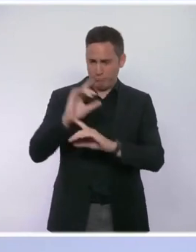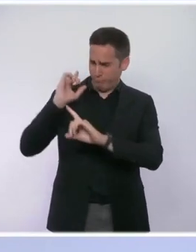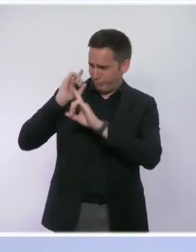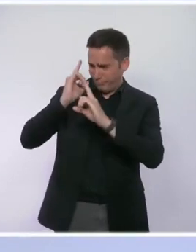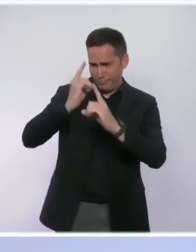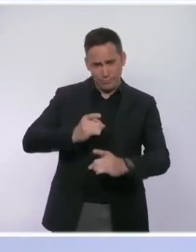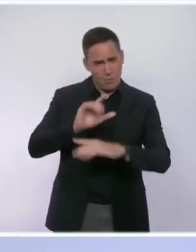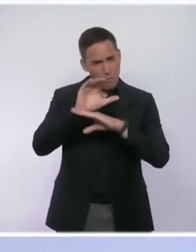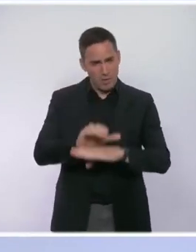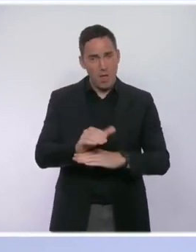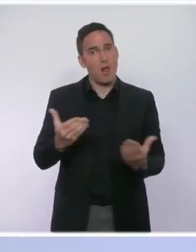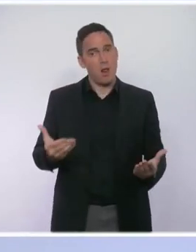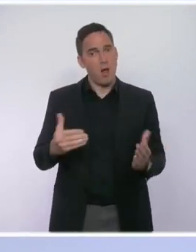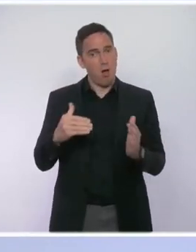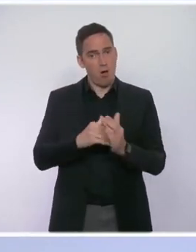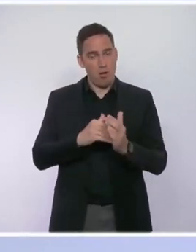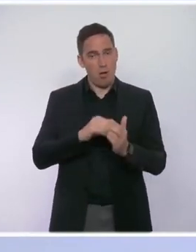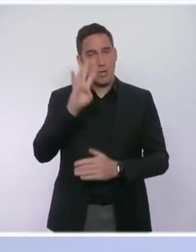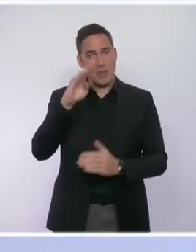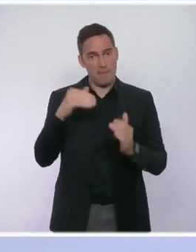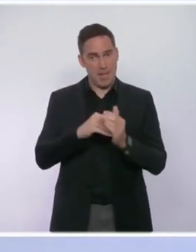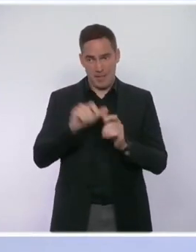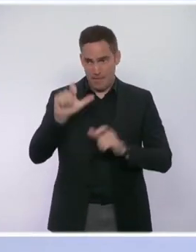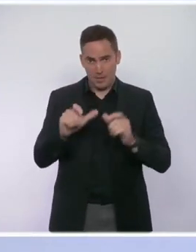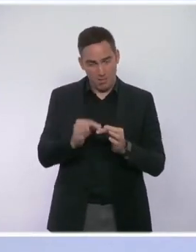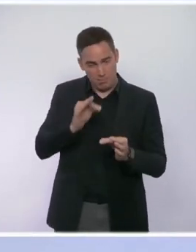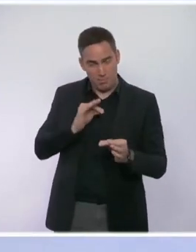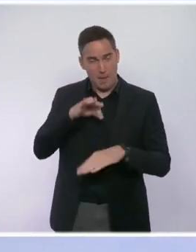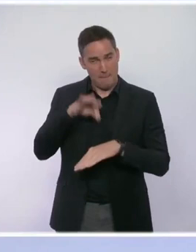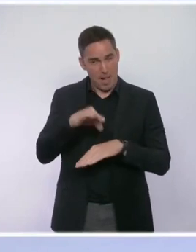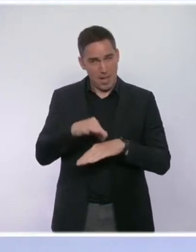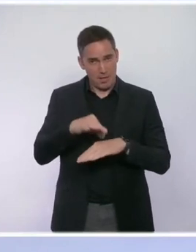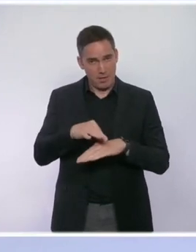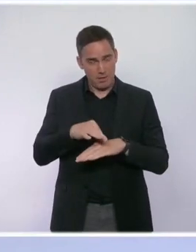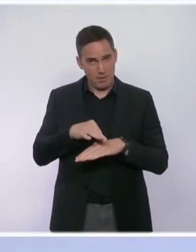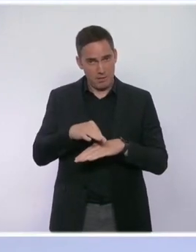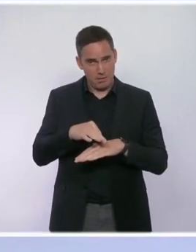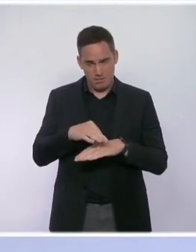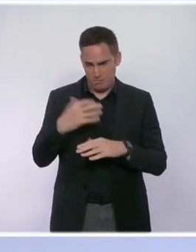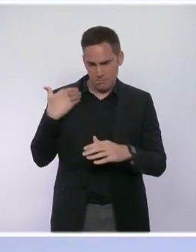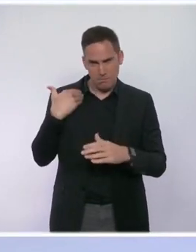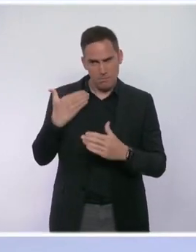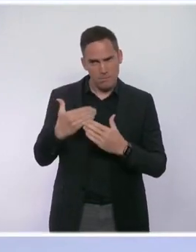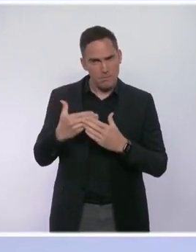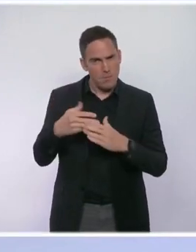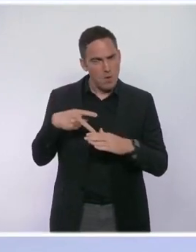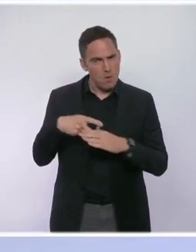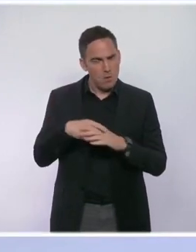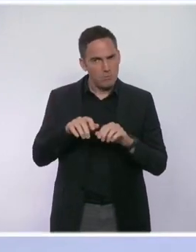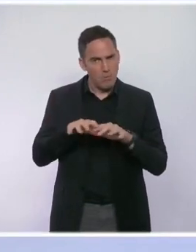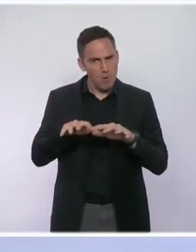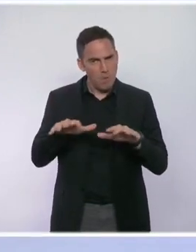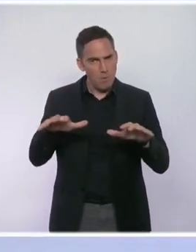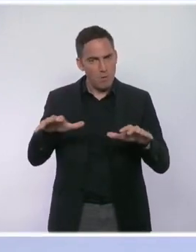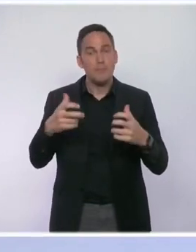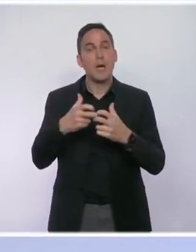Il y a encore plus de 4 000 cas par jour en moyenne dans notre pays et la situation ne s'améliore plus depuis quelques jours. Il y a encore 18